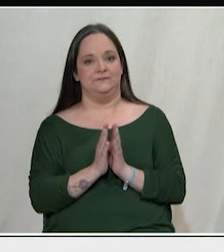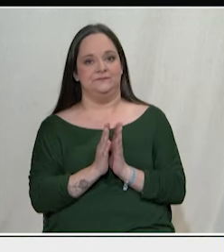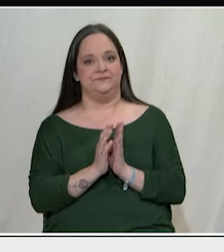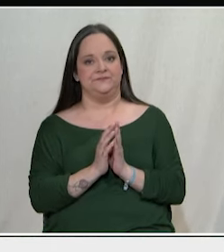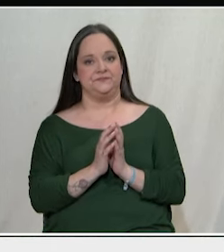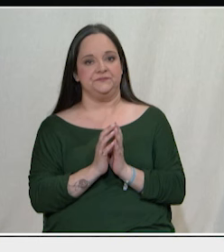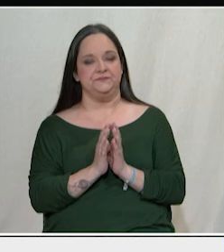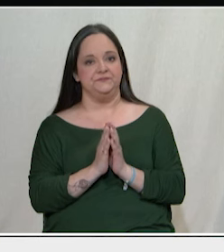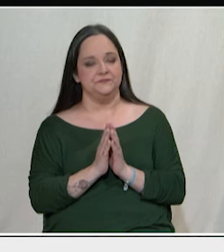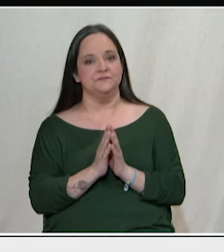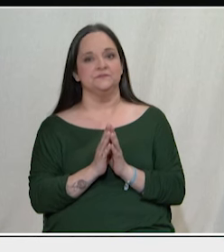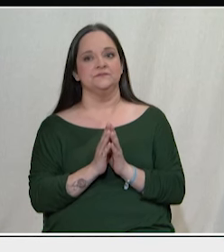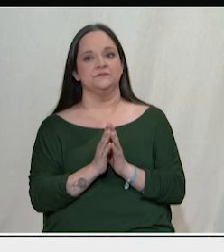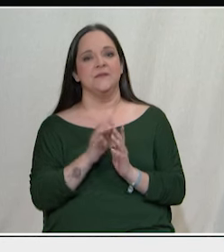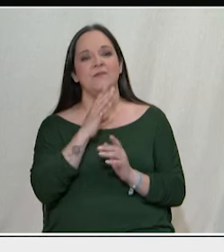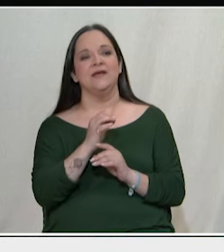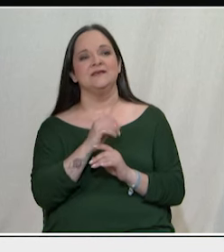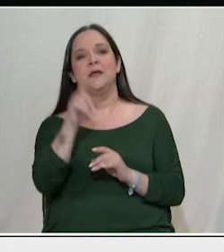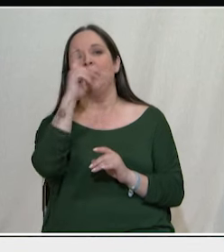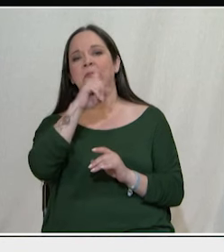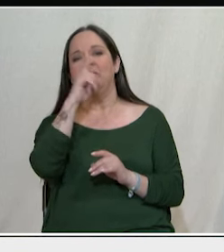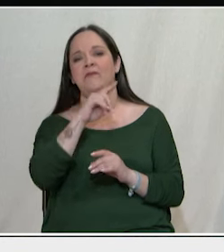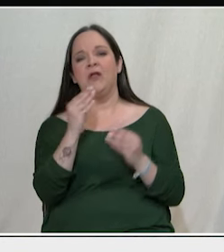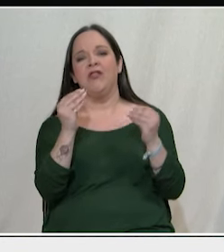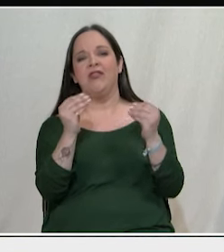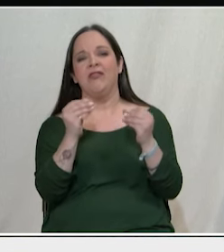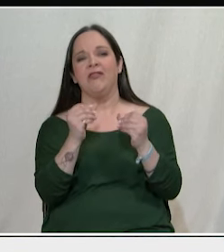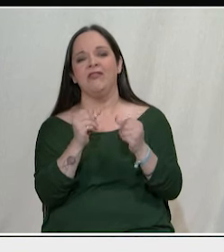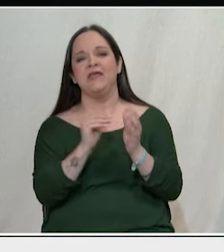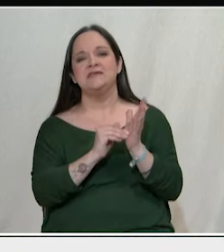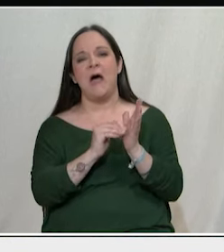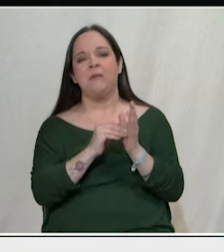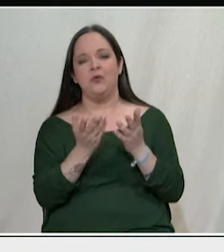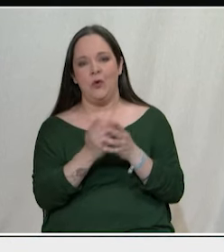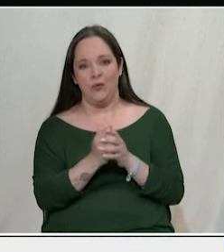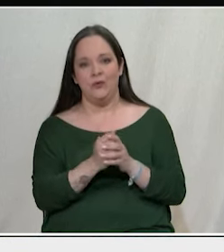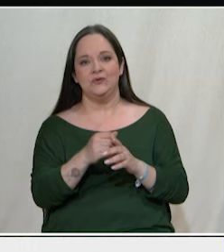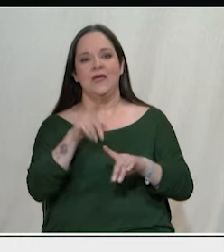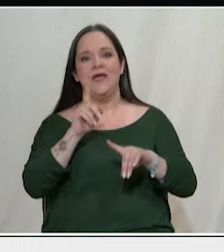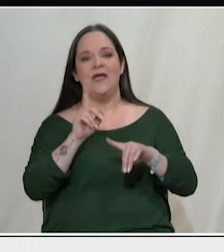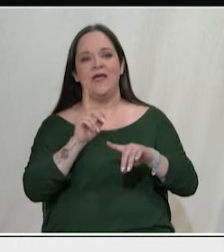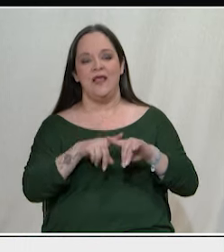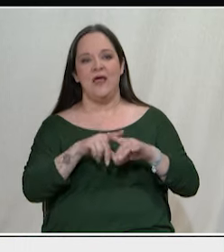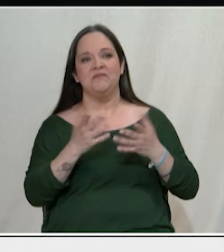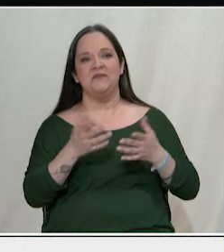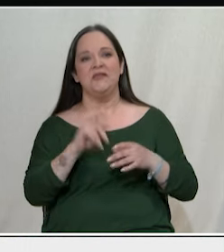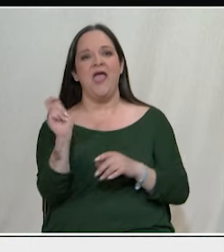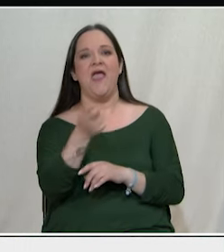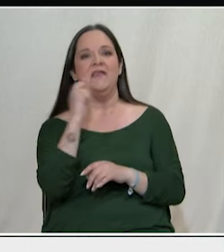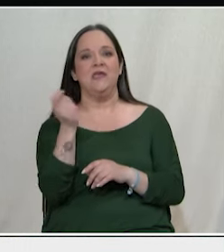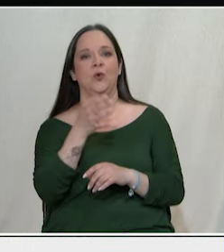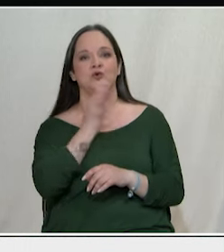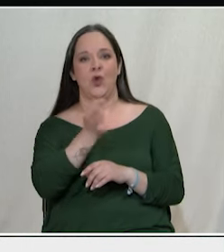Είναι τελείως υποκριτικός και σαθρός ένας εθνικιστικός λόγος και ένας εθνικισμός που καλλιεργείται από τις αστικές